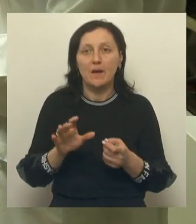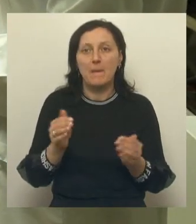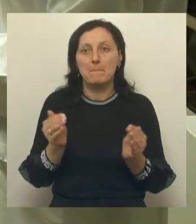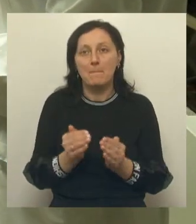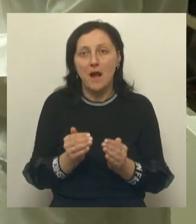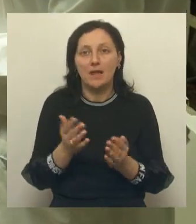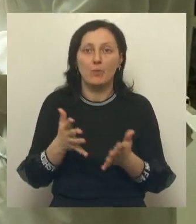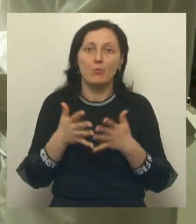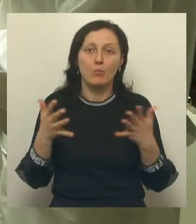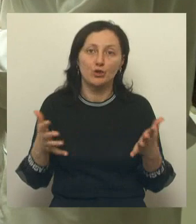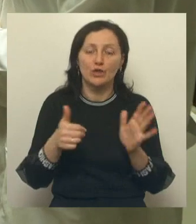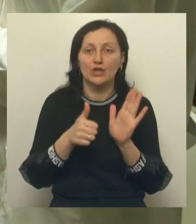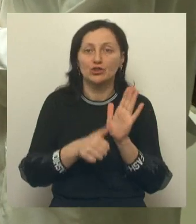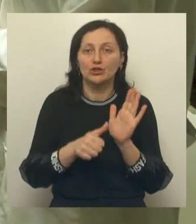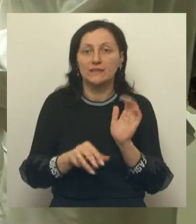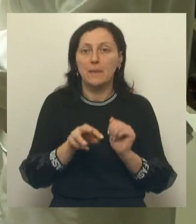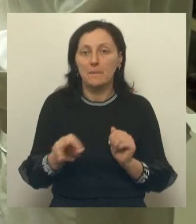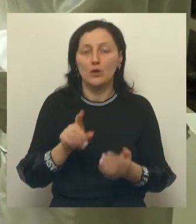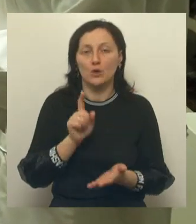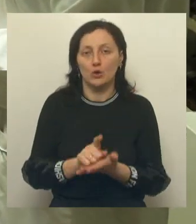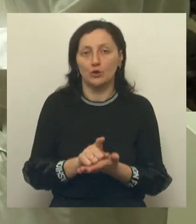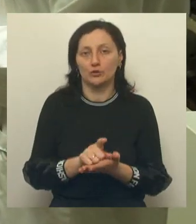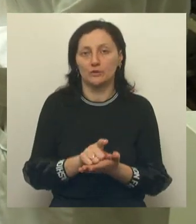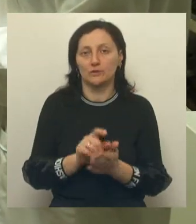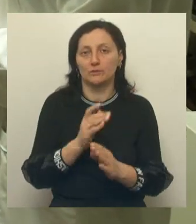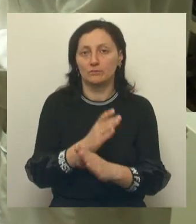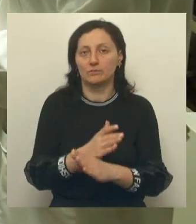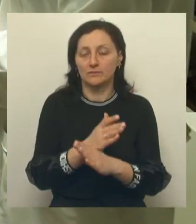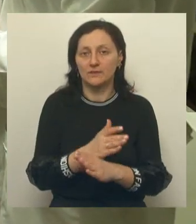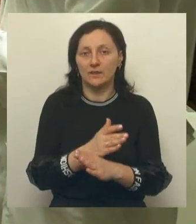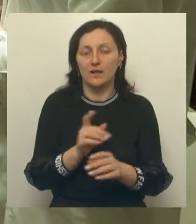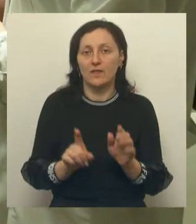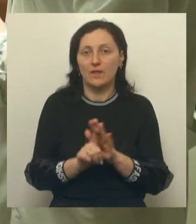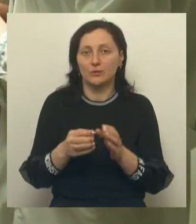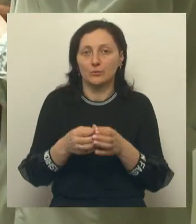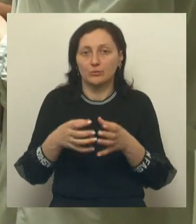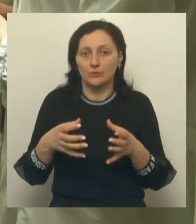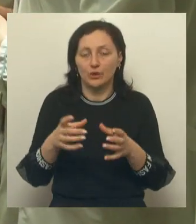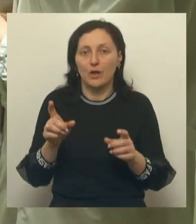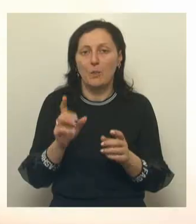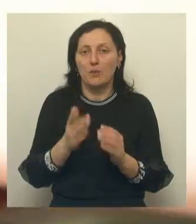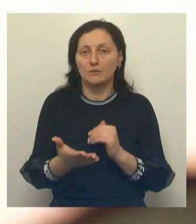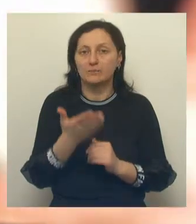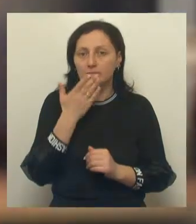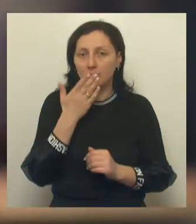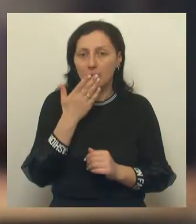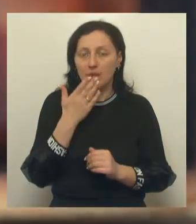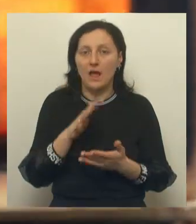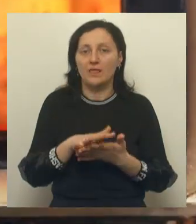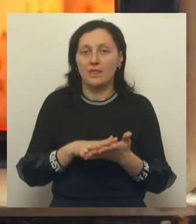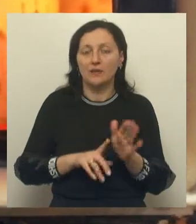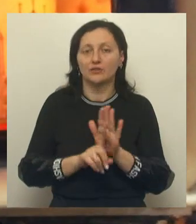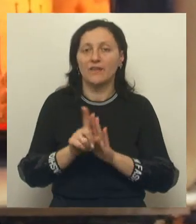маленький, побольше 60 минут расстойка должна пройти до оно включать. Здесь он приобретает объем, вкус и ароматику изделия. Далее